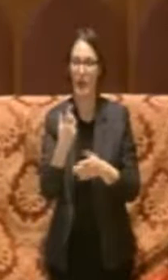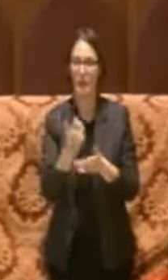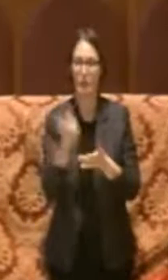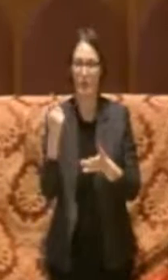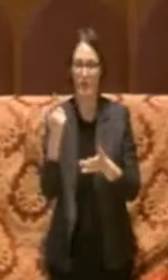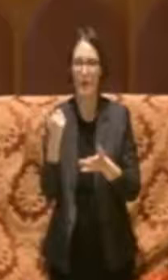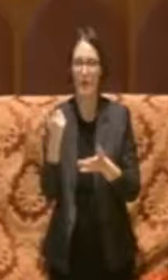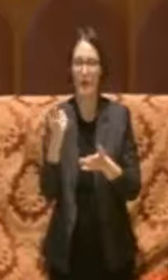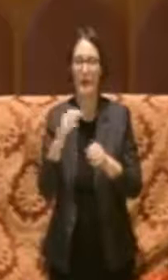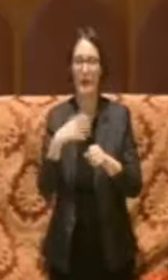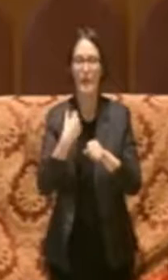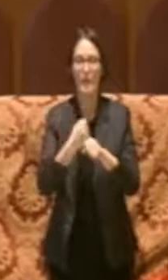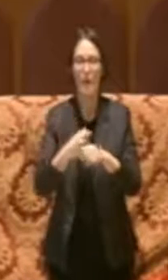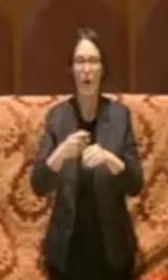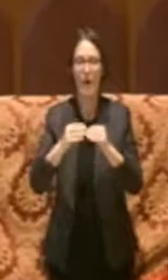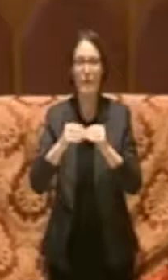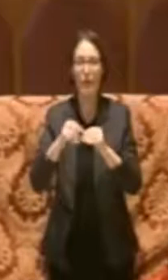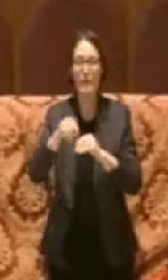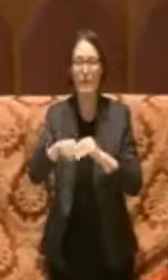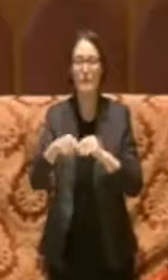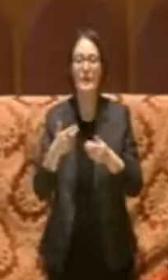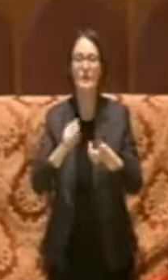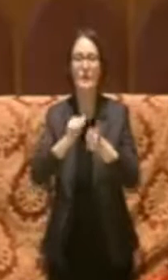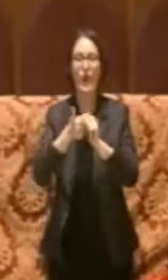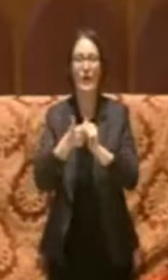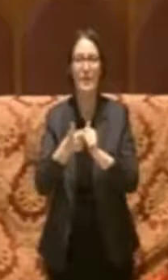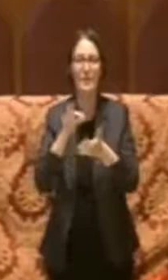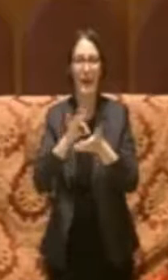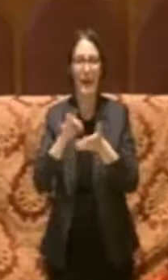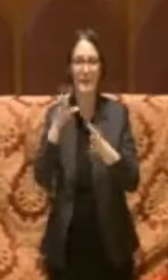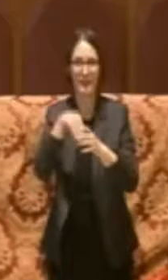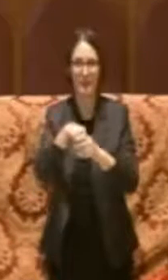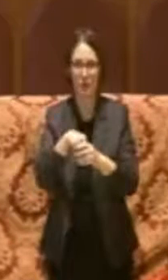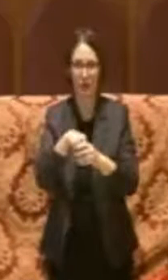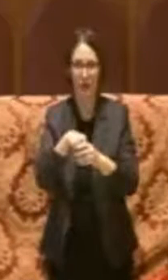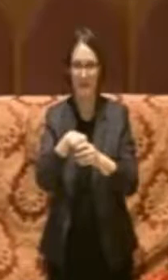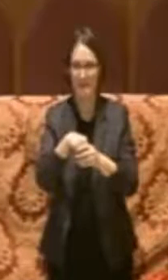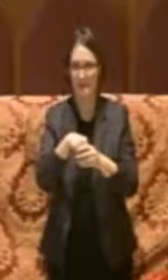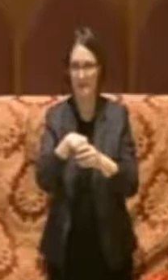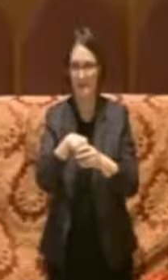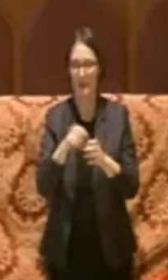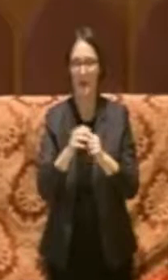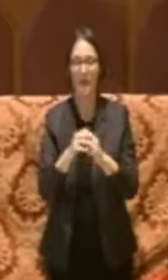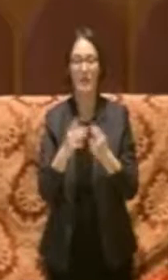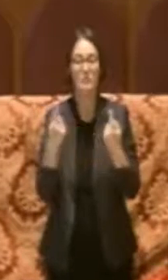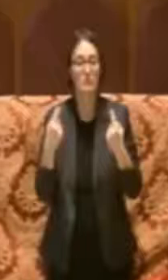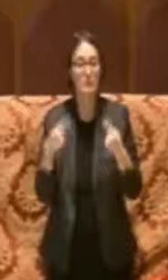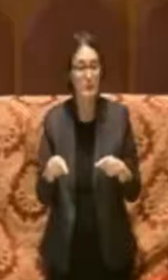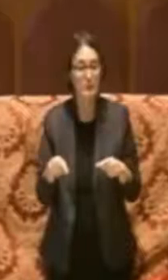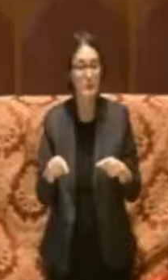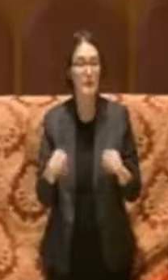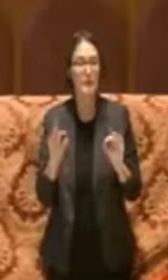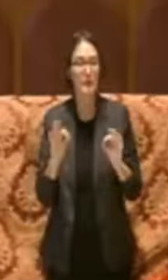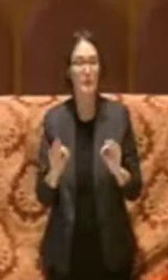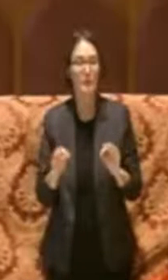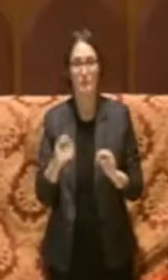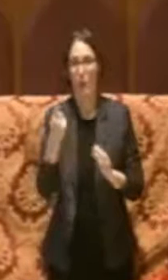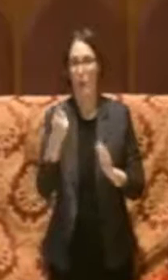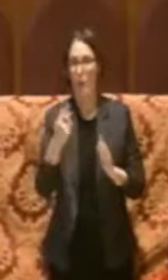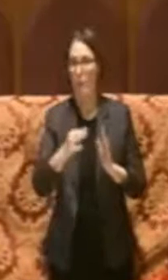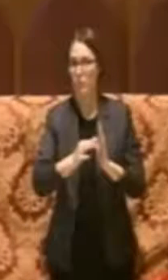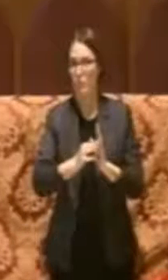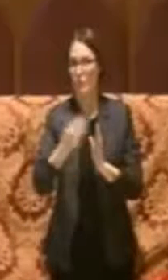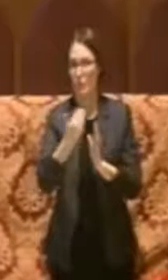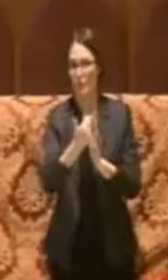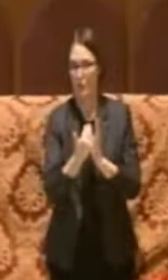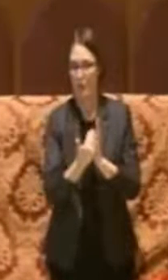manutenzione delle palestre scolastiche, che era uno dei punti del